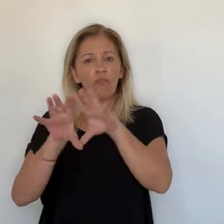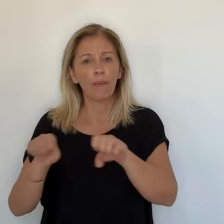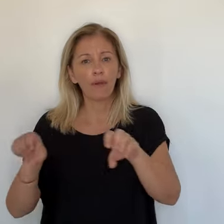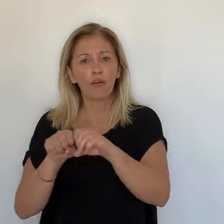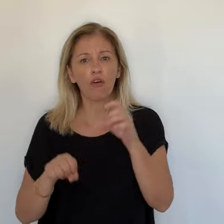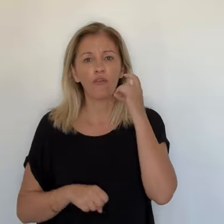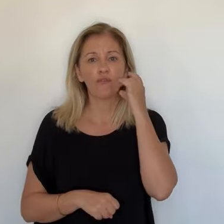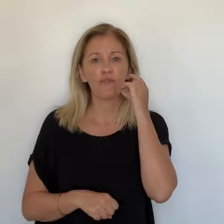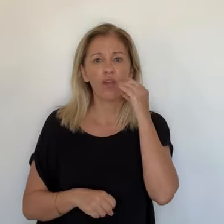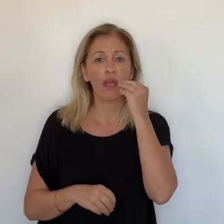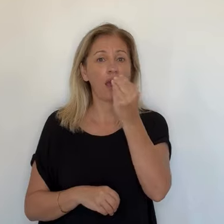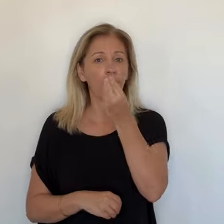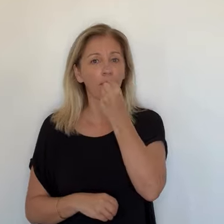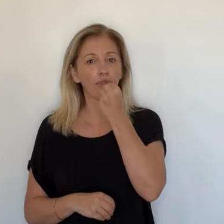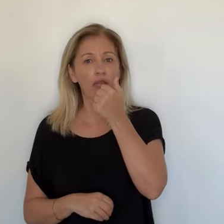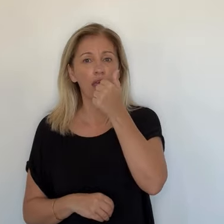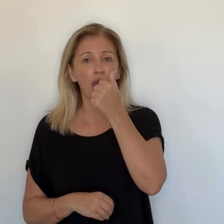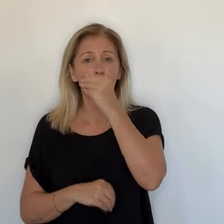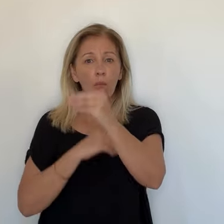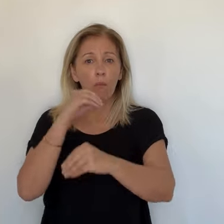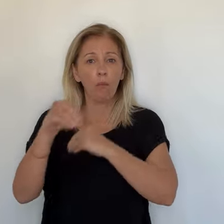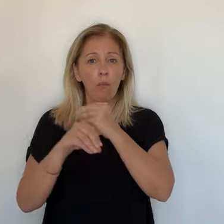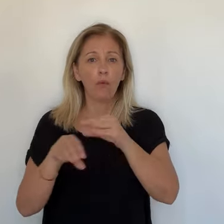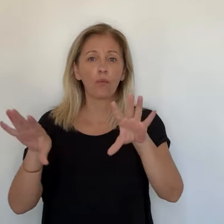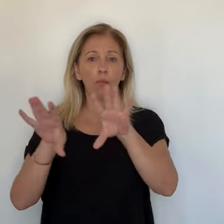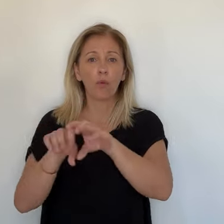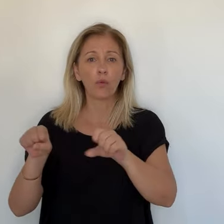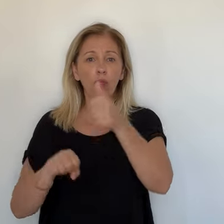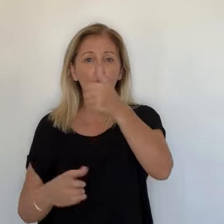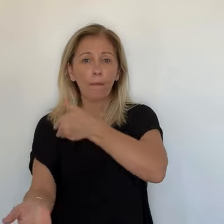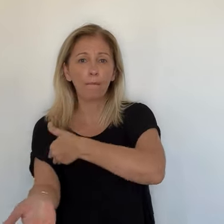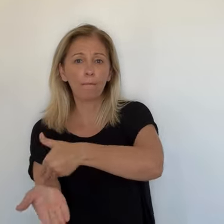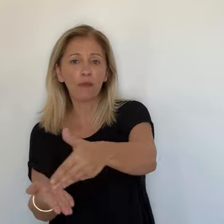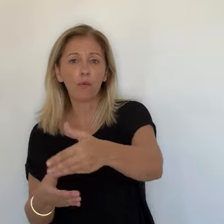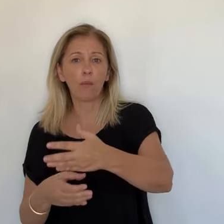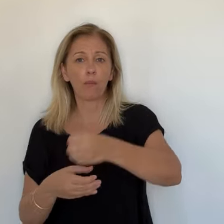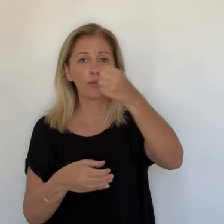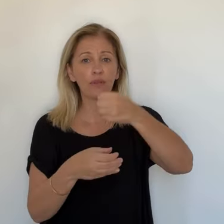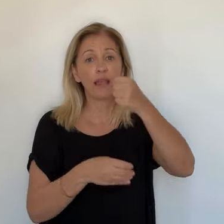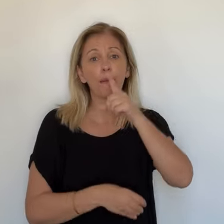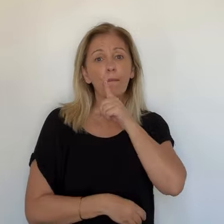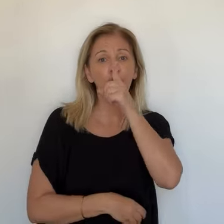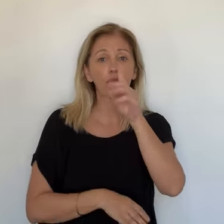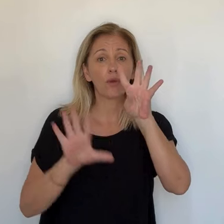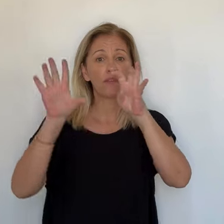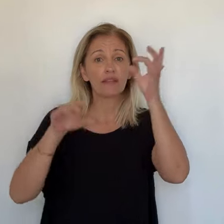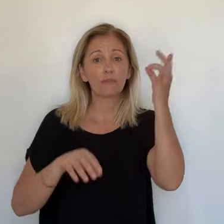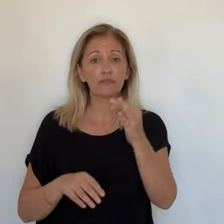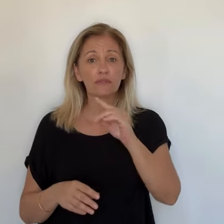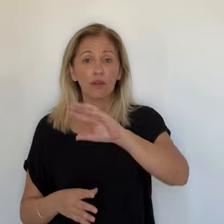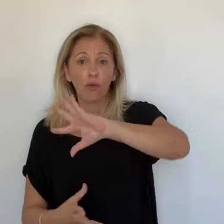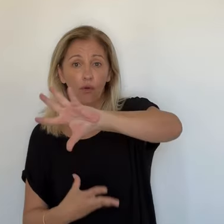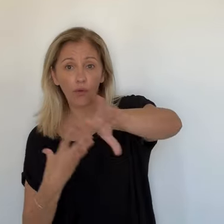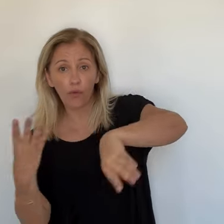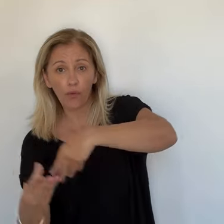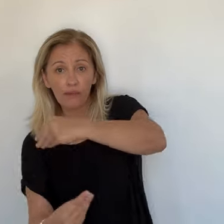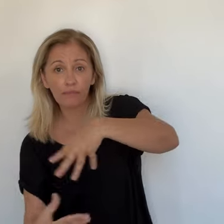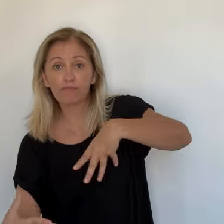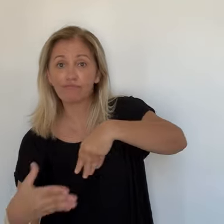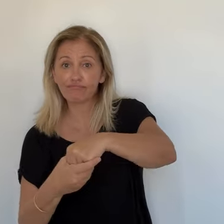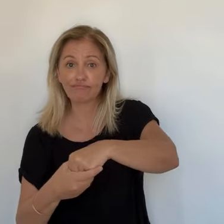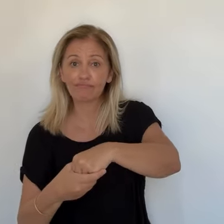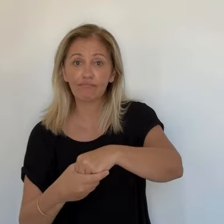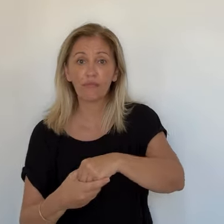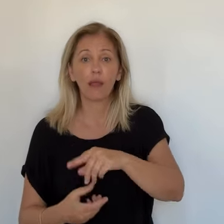million de bouteilles par jour, produites à 90% avec des débris recyclés. Une des rares difficultés du secteur, trouver une